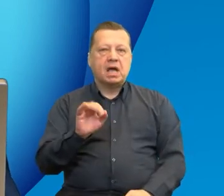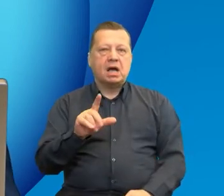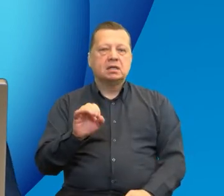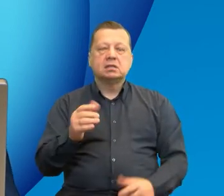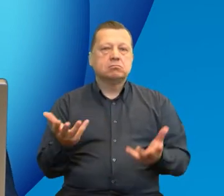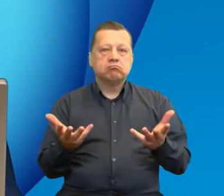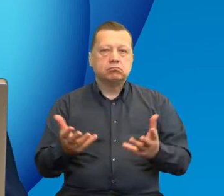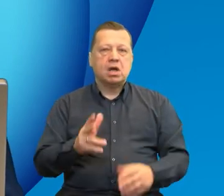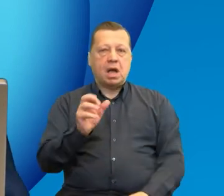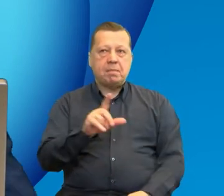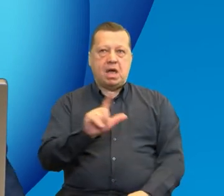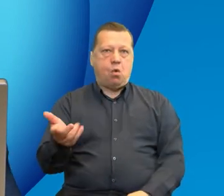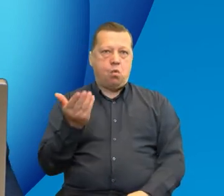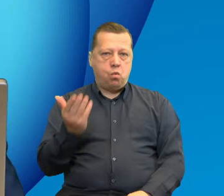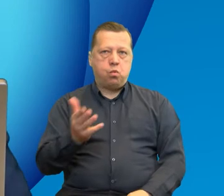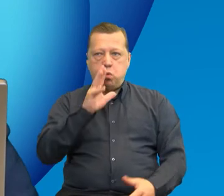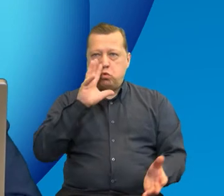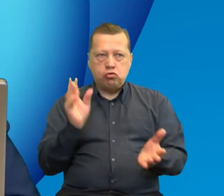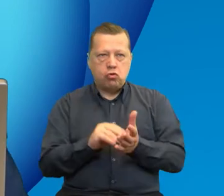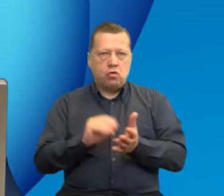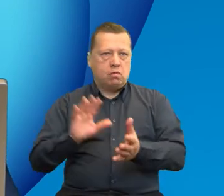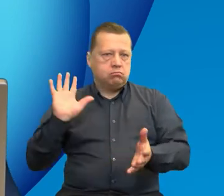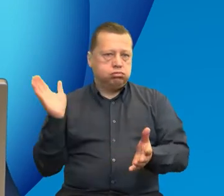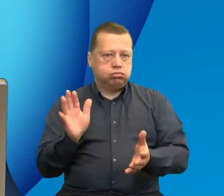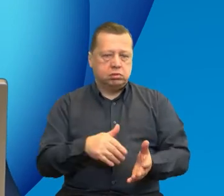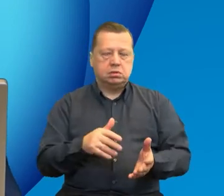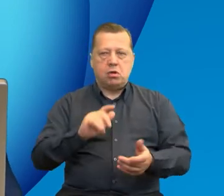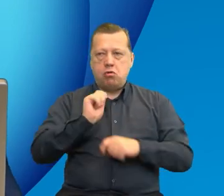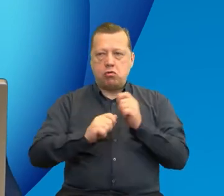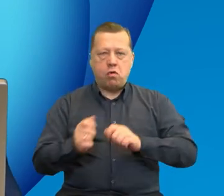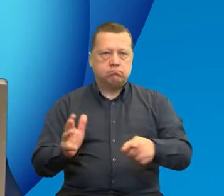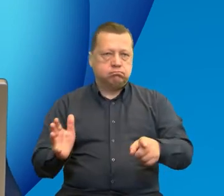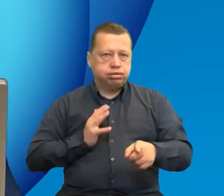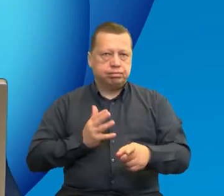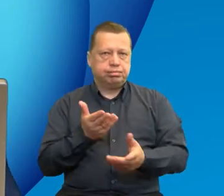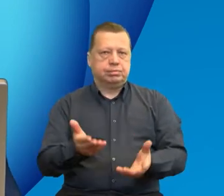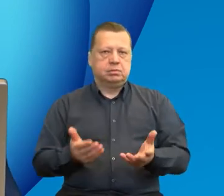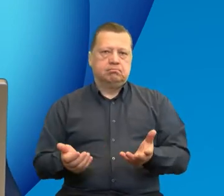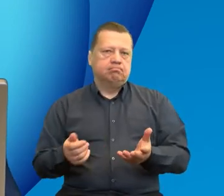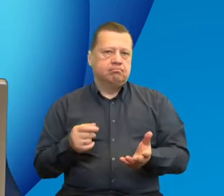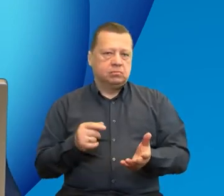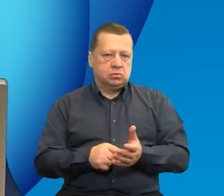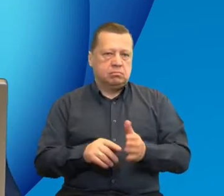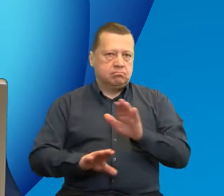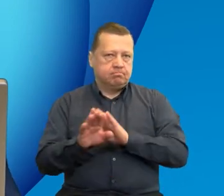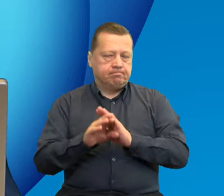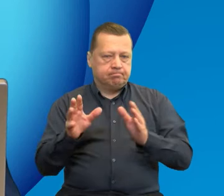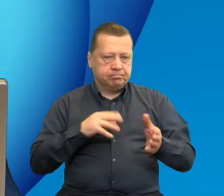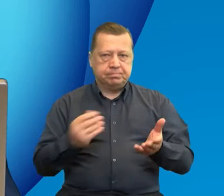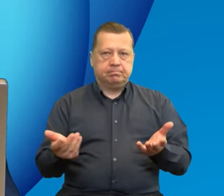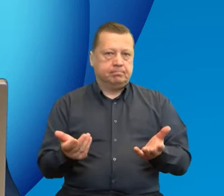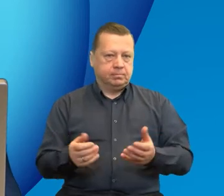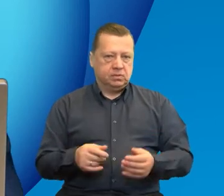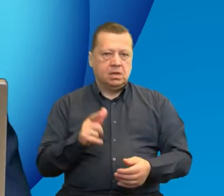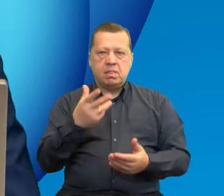czyli kapitał, kapitał doświadczeń, wypracowane rozwiązania, które mogą prezentować nie tylko